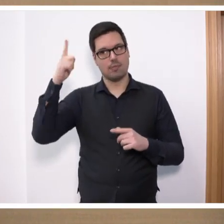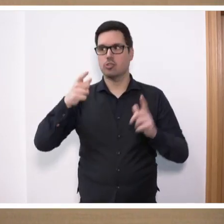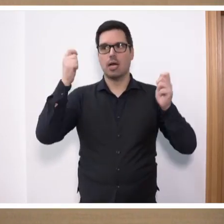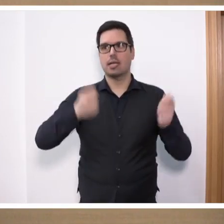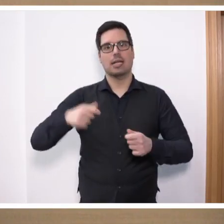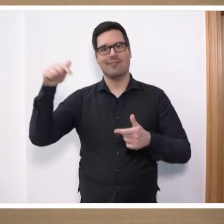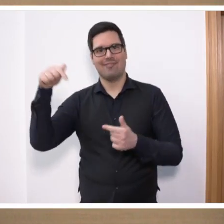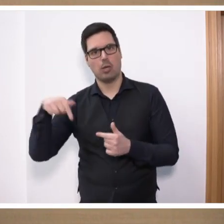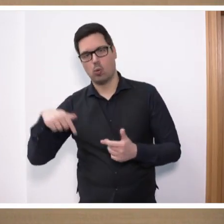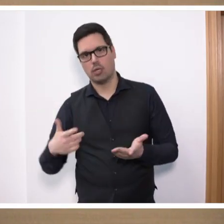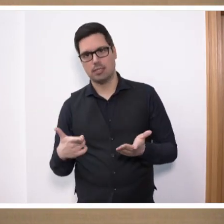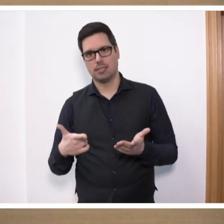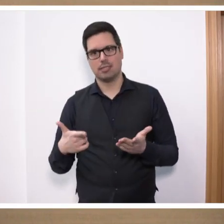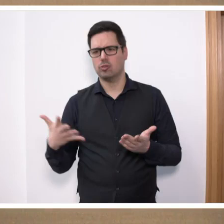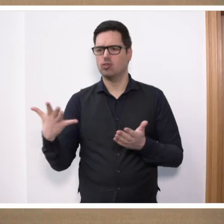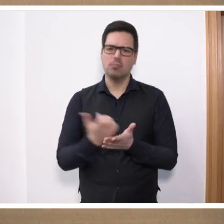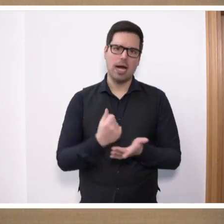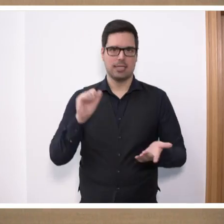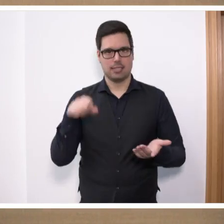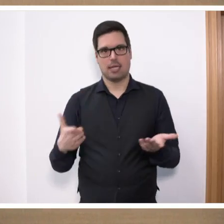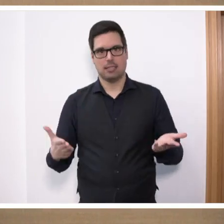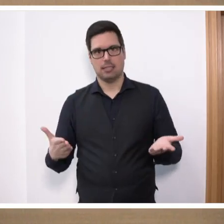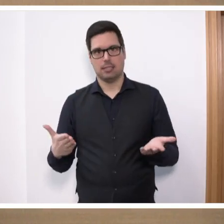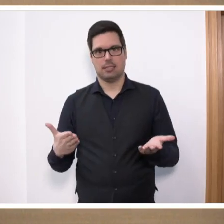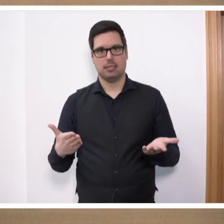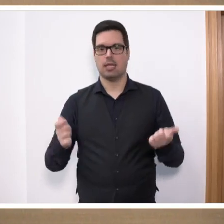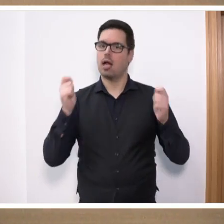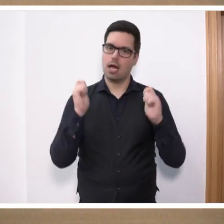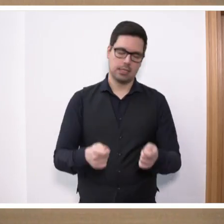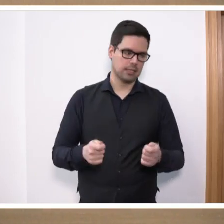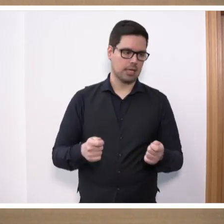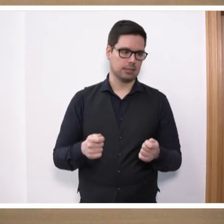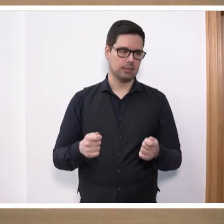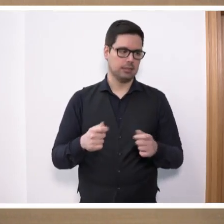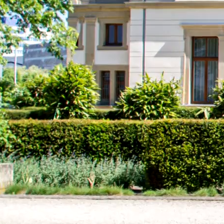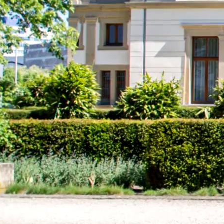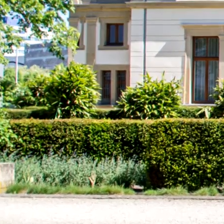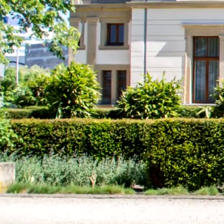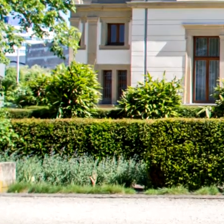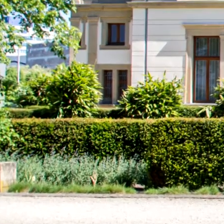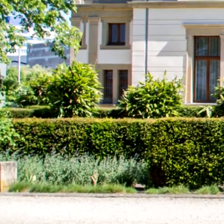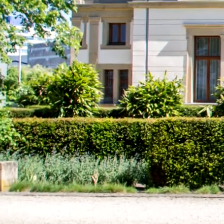wie den hier heute einfach auch sparen kann. Wir werden dem Antrag nicht zustimmen. Herzlichen Dank und Glück auch.